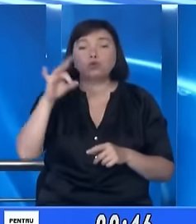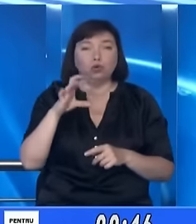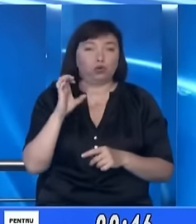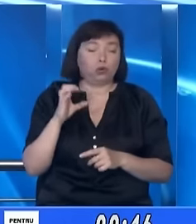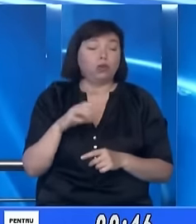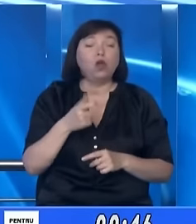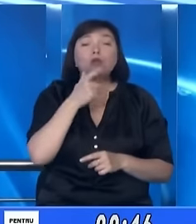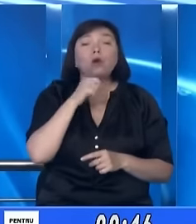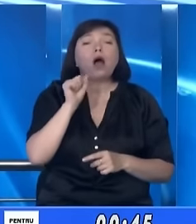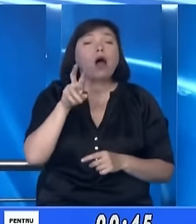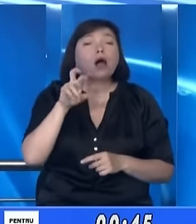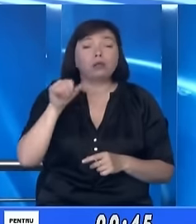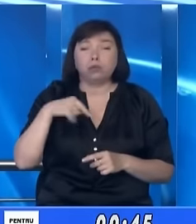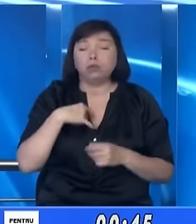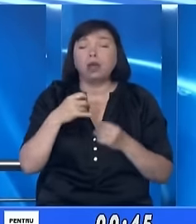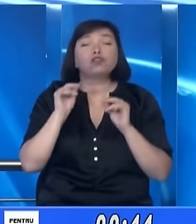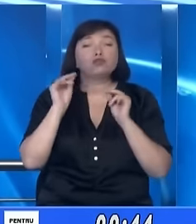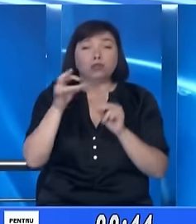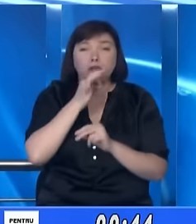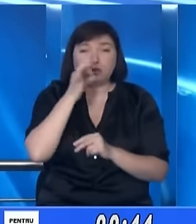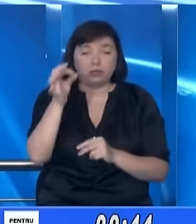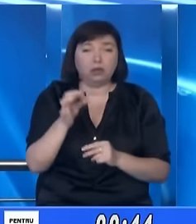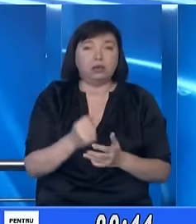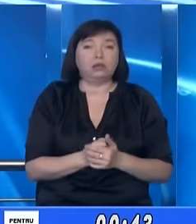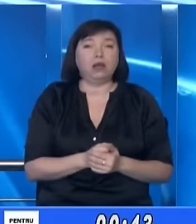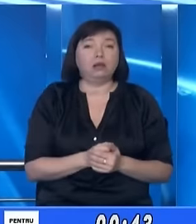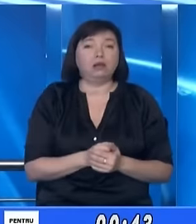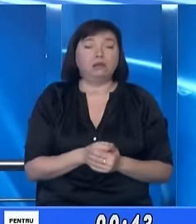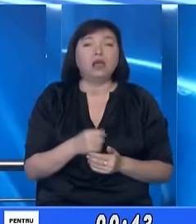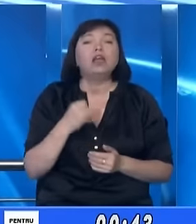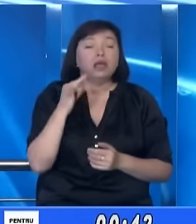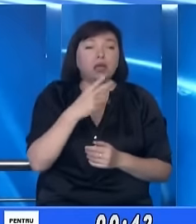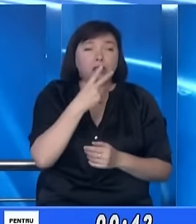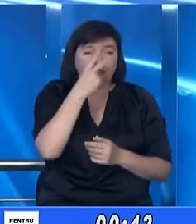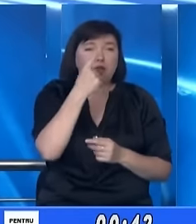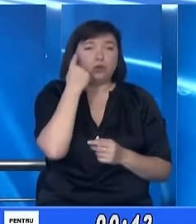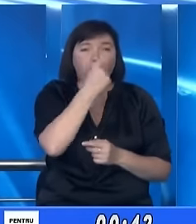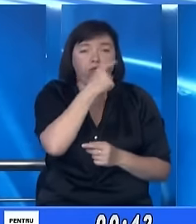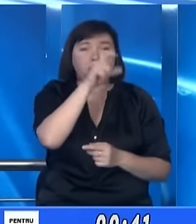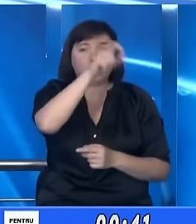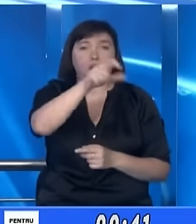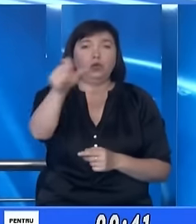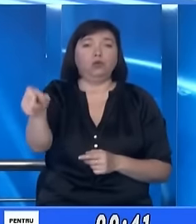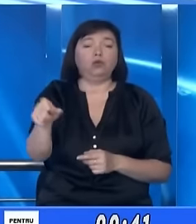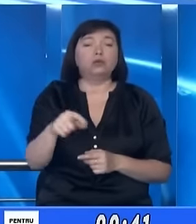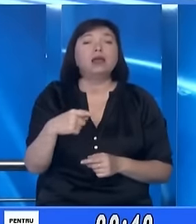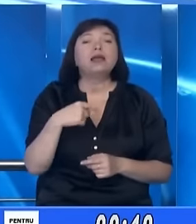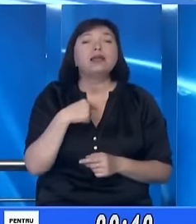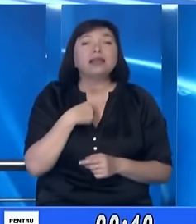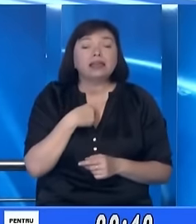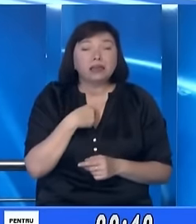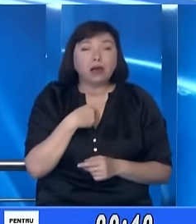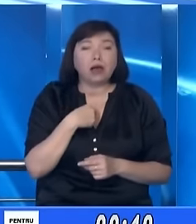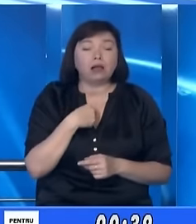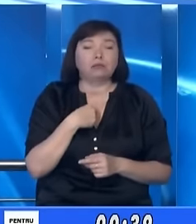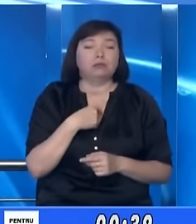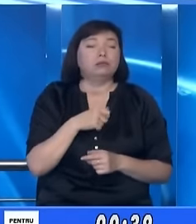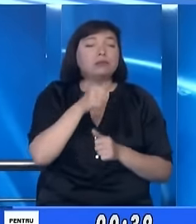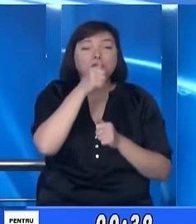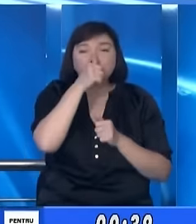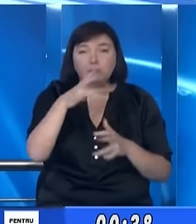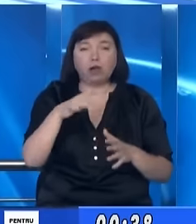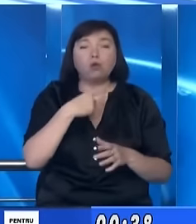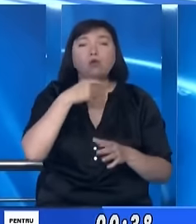Domnul Albu, eu v-am spus foarte sincer și mă uit acum în cetățeniu, la cetățeniu și la dumneavoastră, eu v-am spus de ce nu poate fi